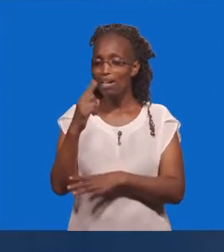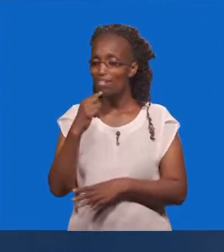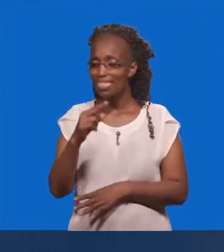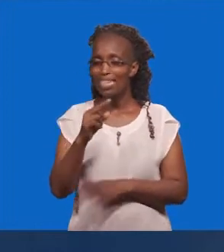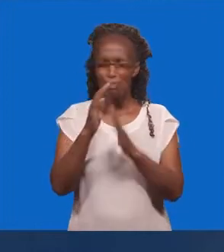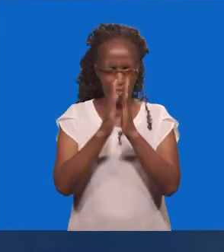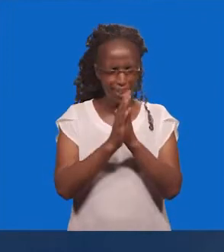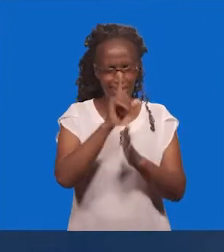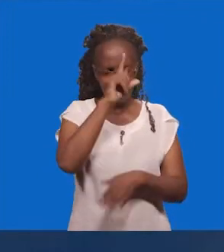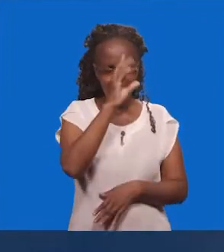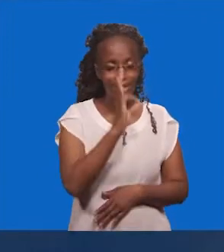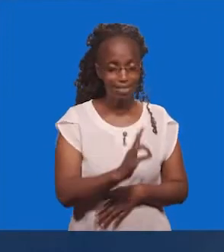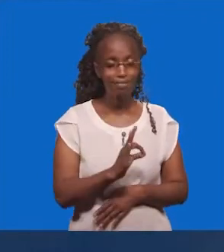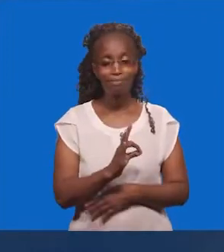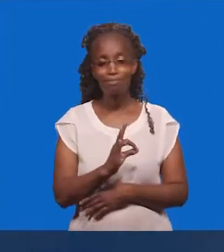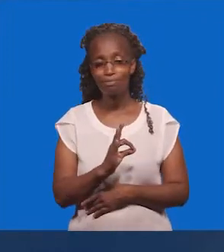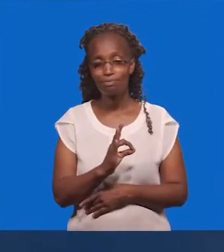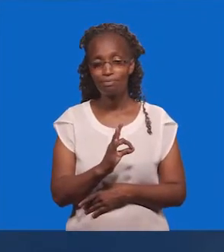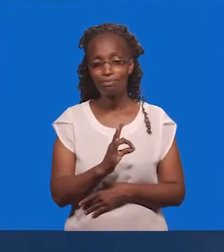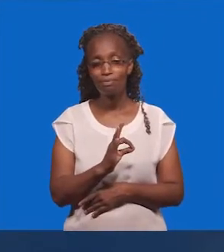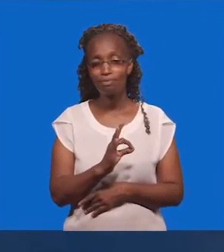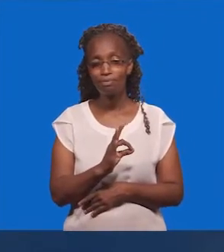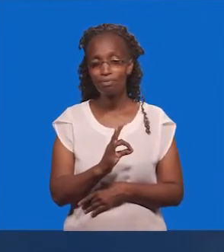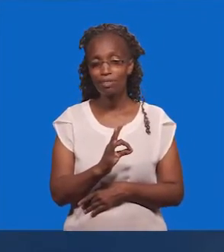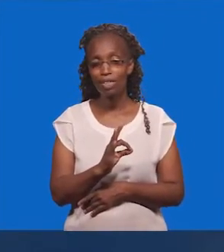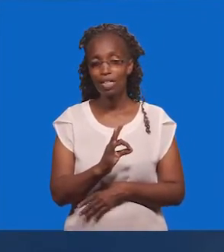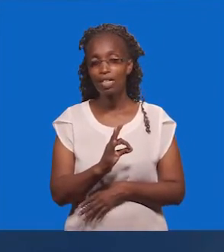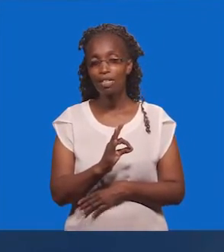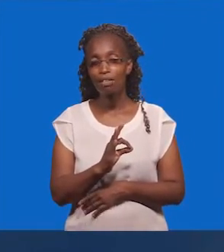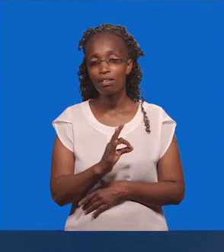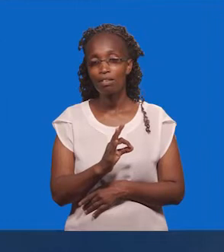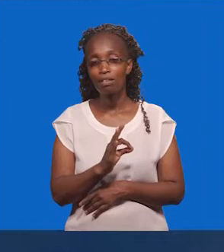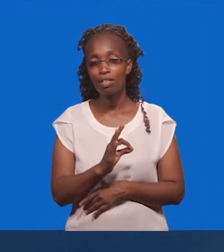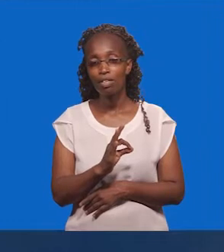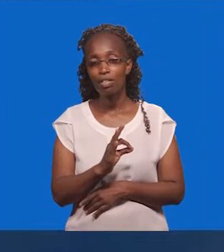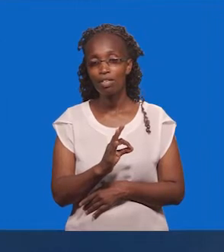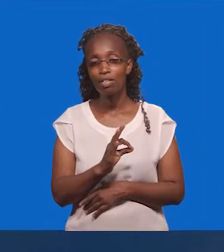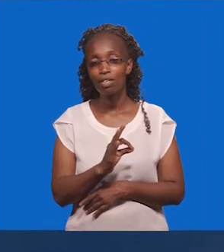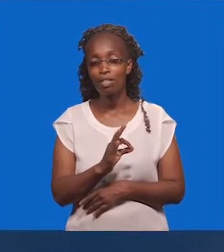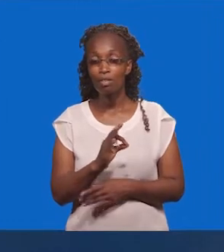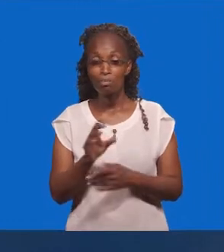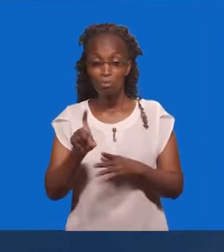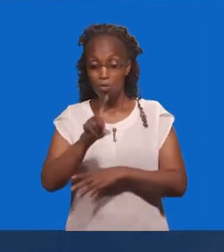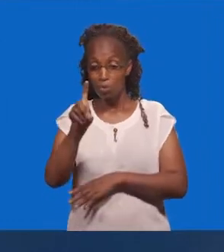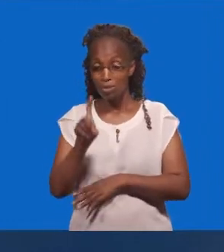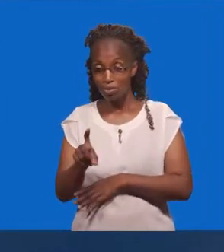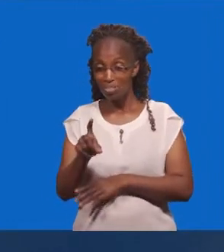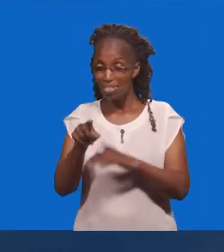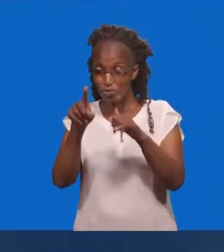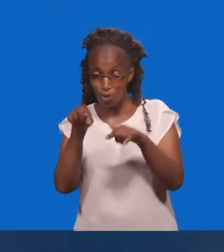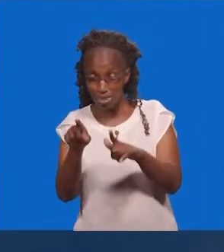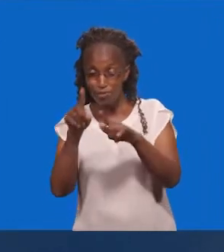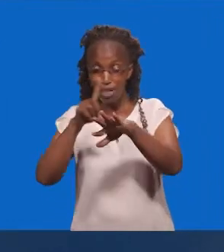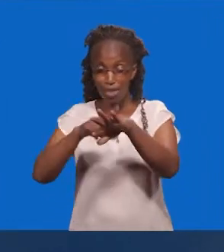Haka Weza Kuomba Sana Mpenzi Mutanza Maji Wewe Unakuanga Na Taimu Ya Kuomba